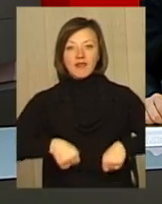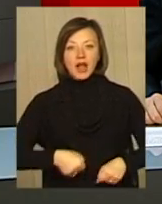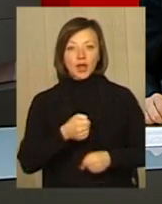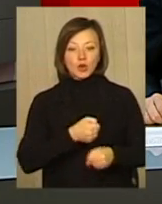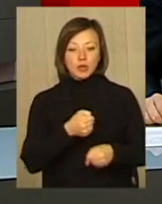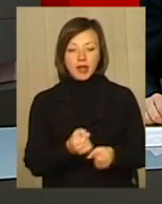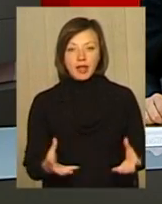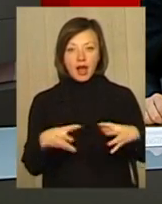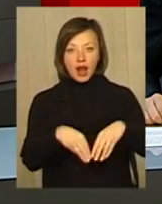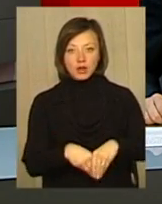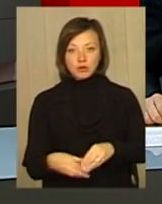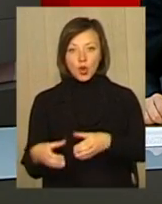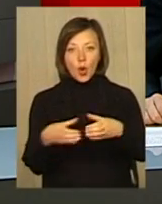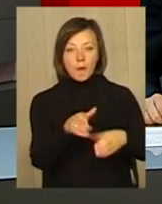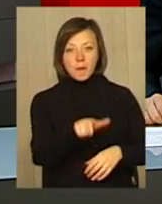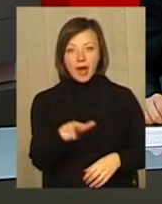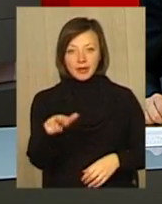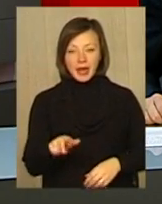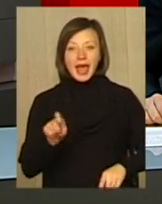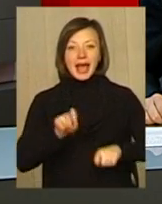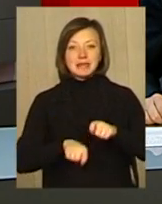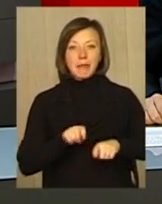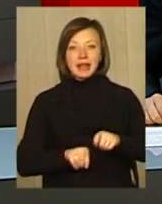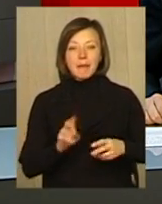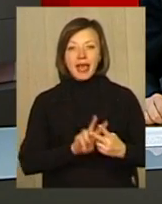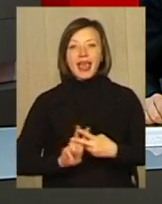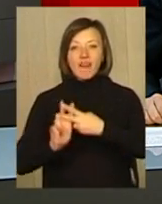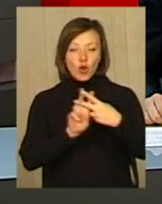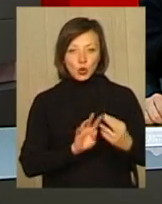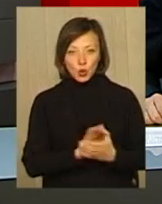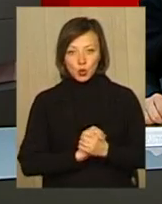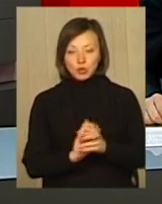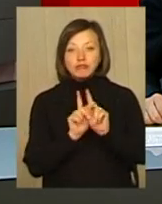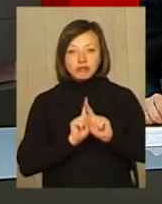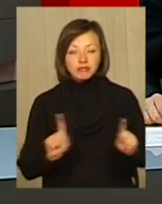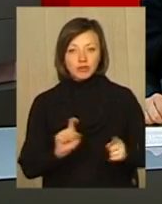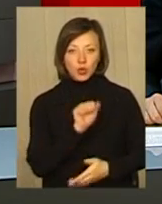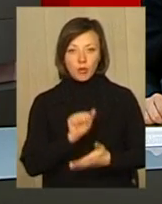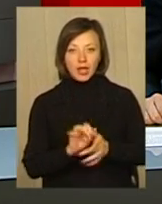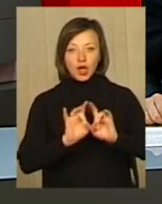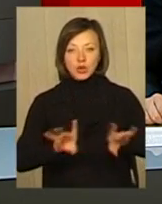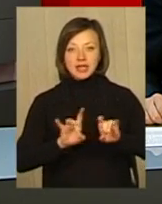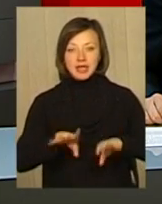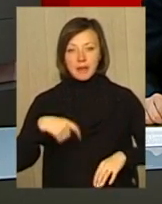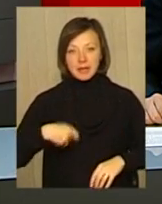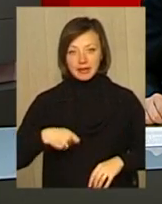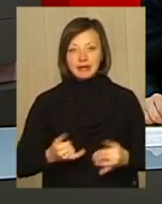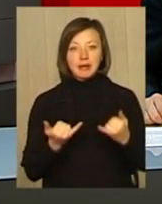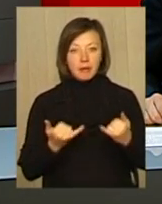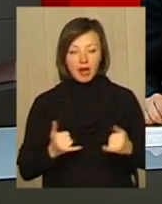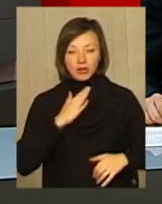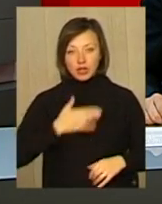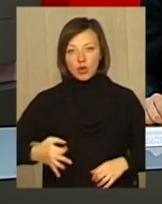розробляла разом з громадою та експертами Євросоюзу. Принагідно, про унікальний документ розказали президентові. Тепер